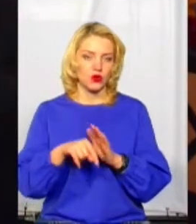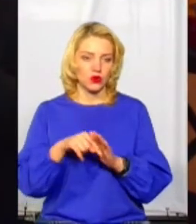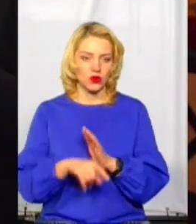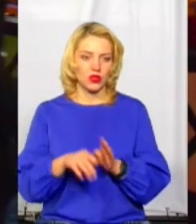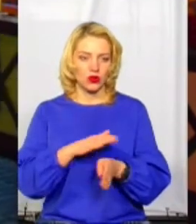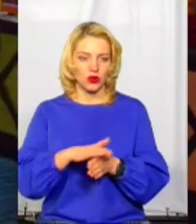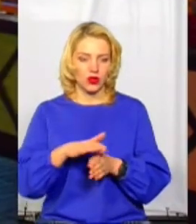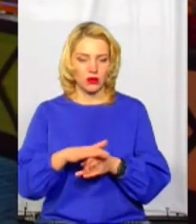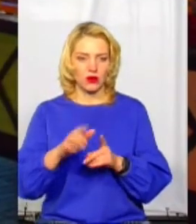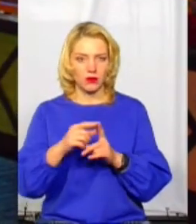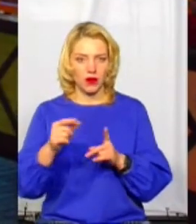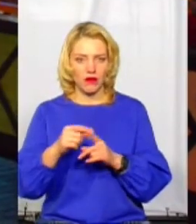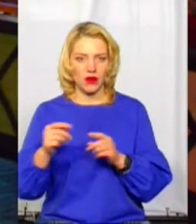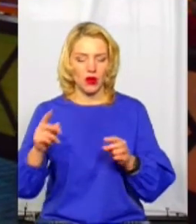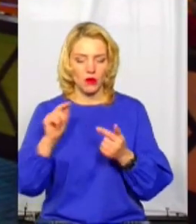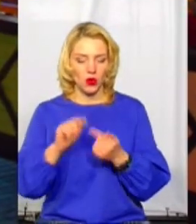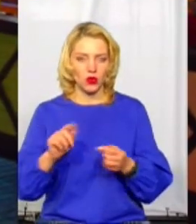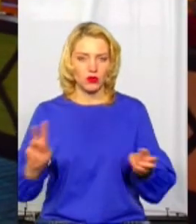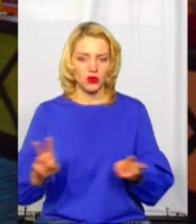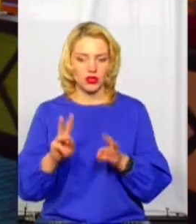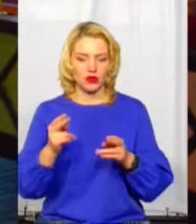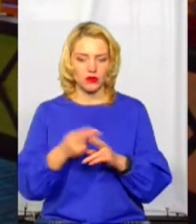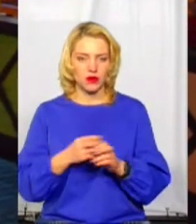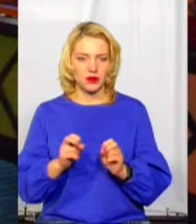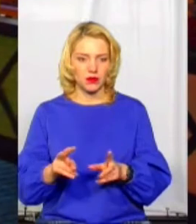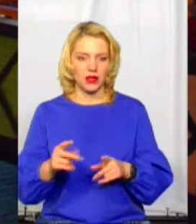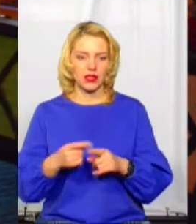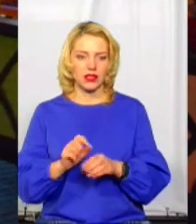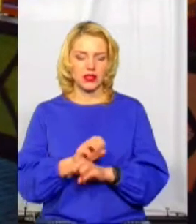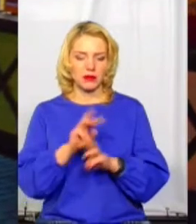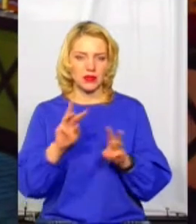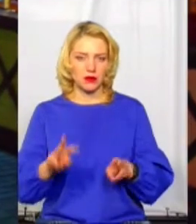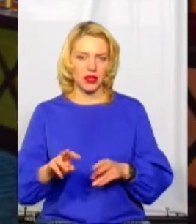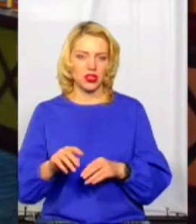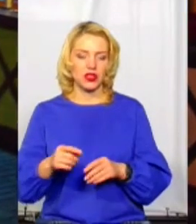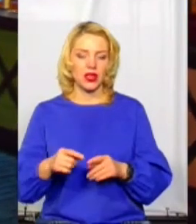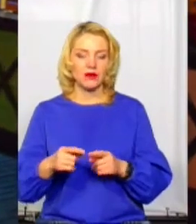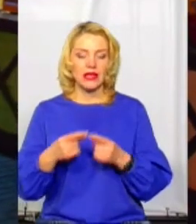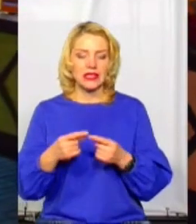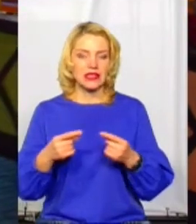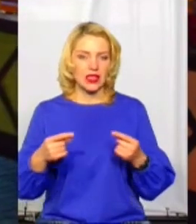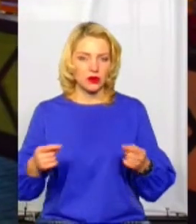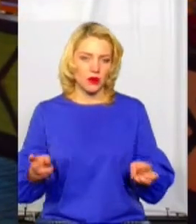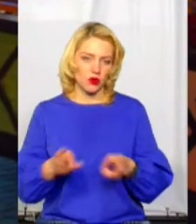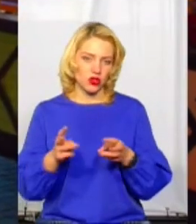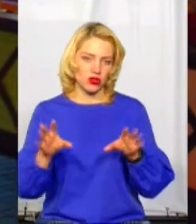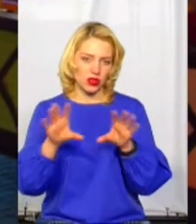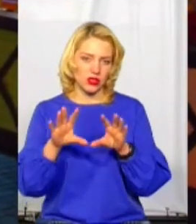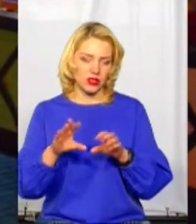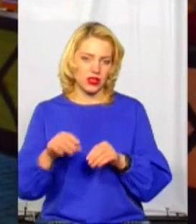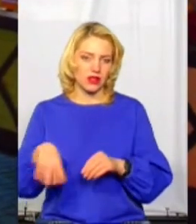правил протипожежної безпеки, забезпечення засобами пожежогасіння. Всі учасники ярмарку